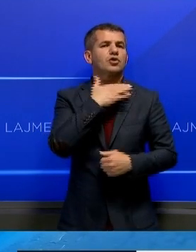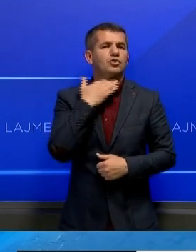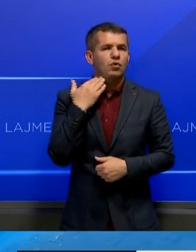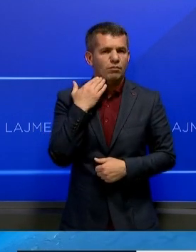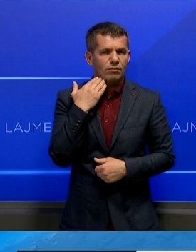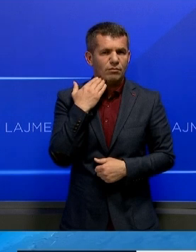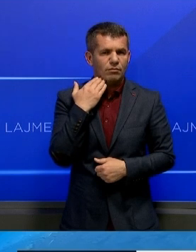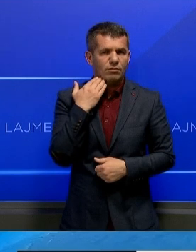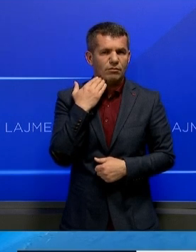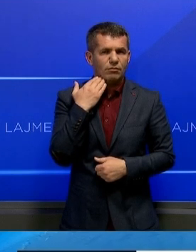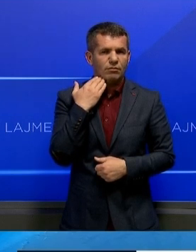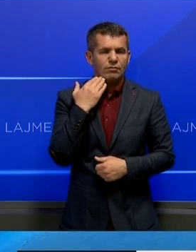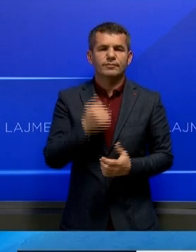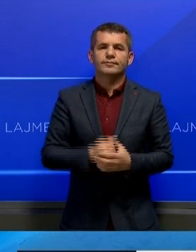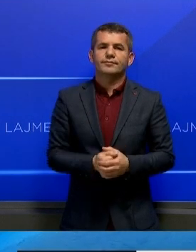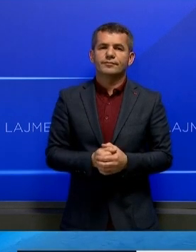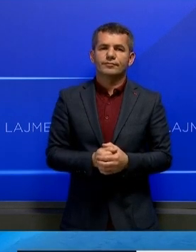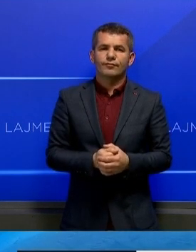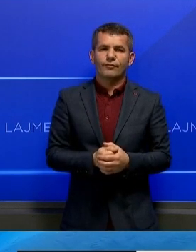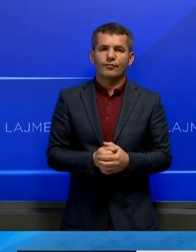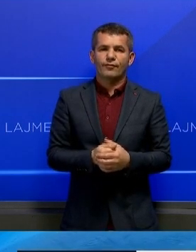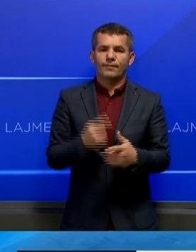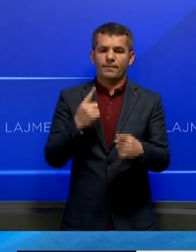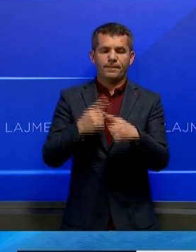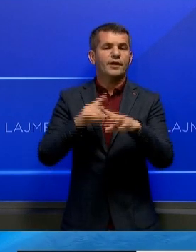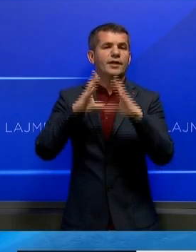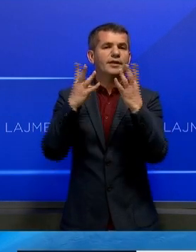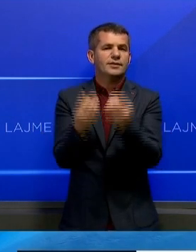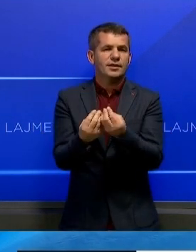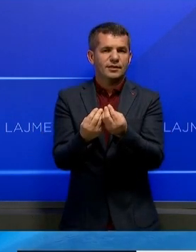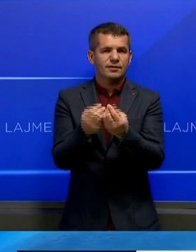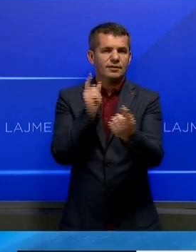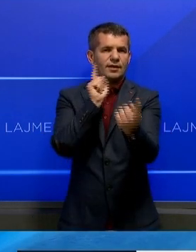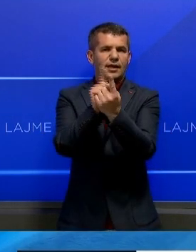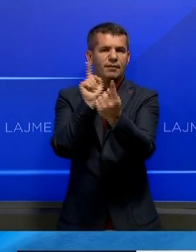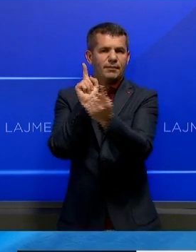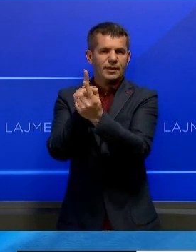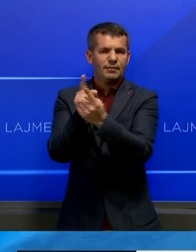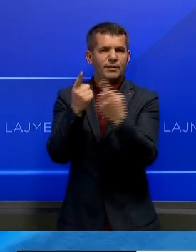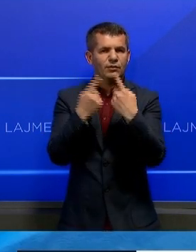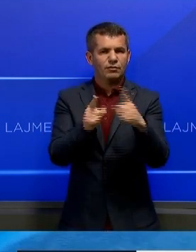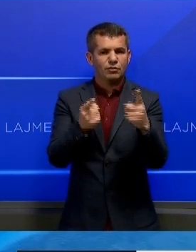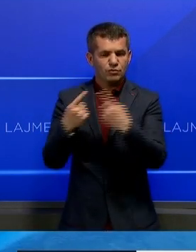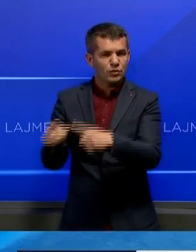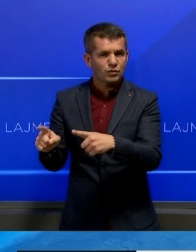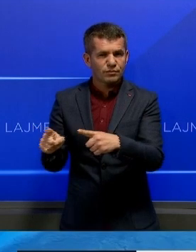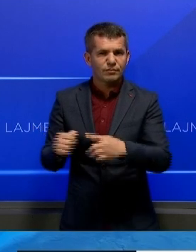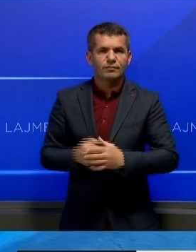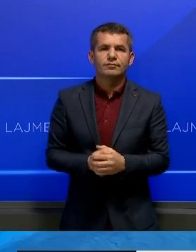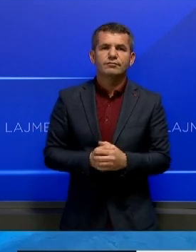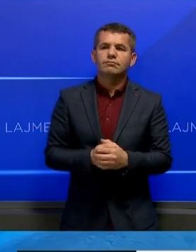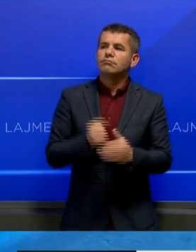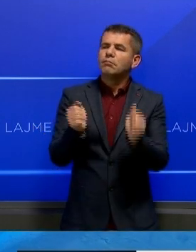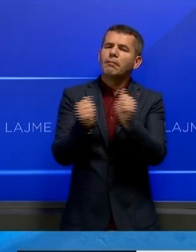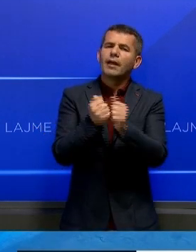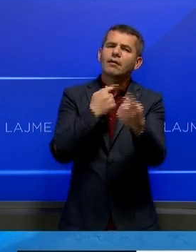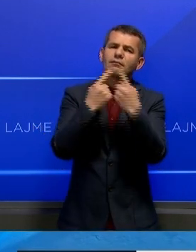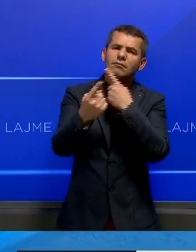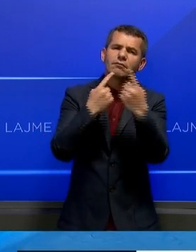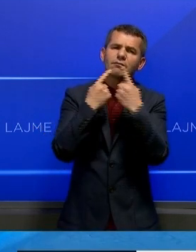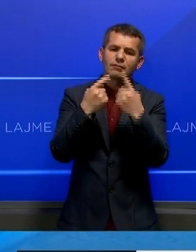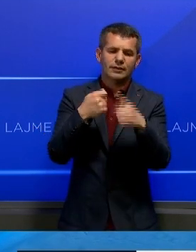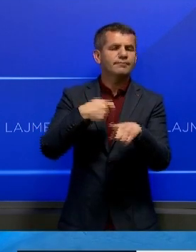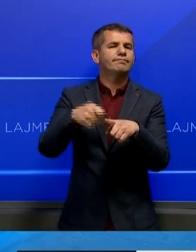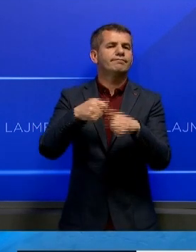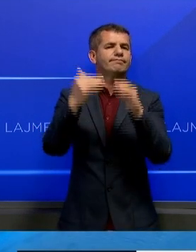këdritim, por jo vetëm. Prandaj kamftuar edhe opozitën në takimit të ndara, në mënyrë që të flasim për ndërtimin